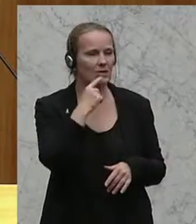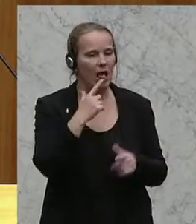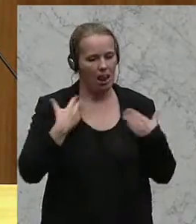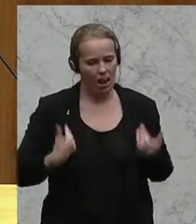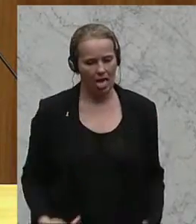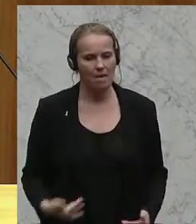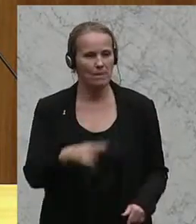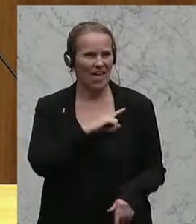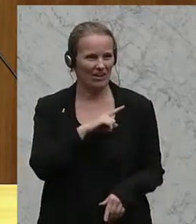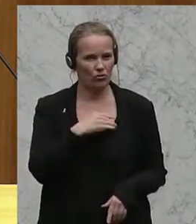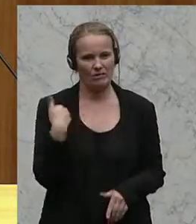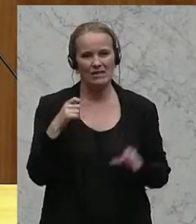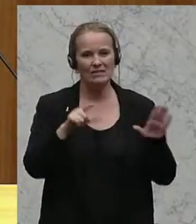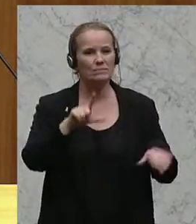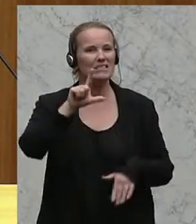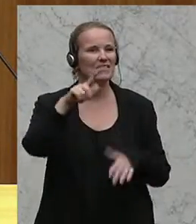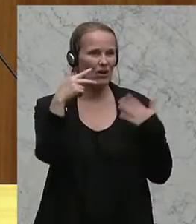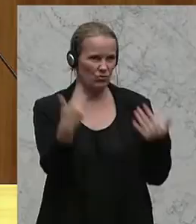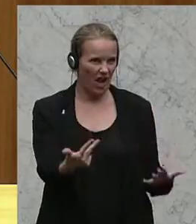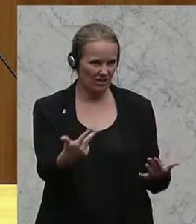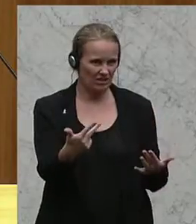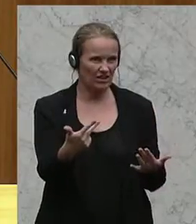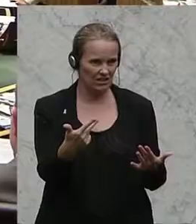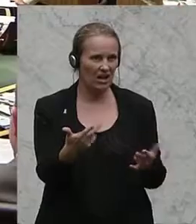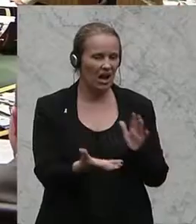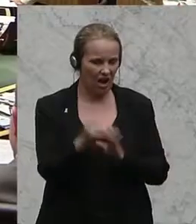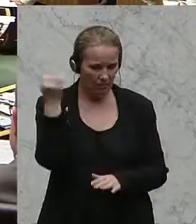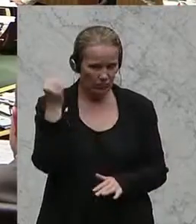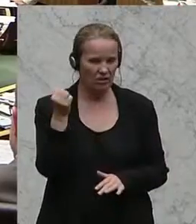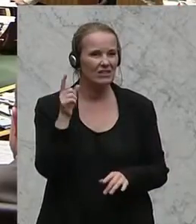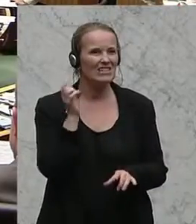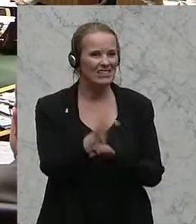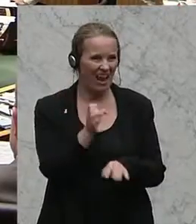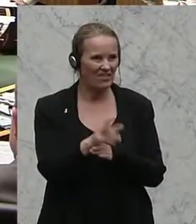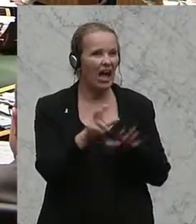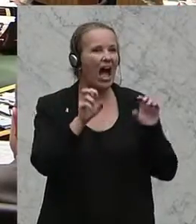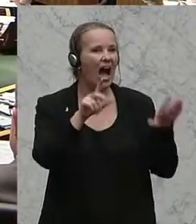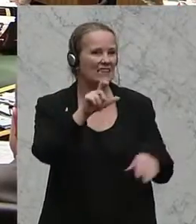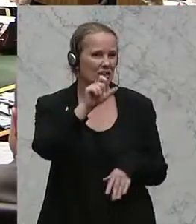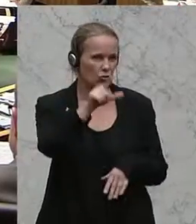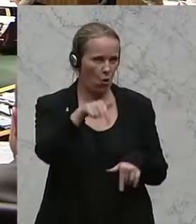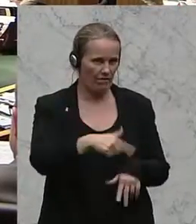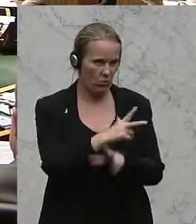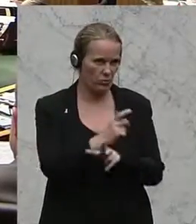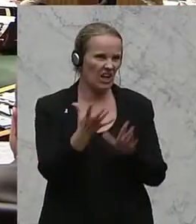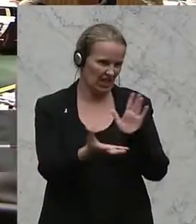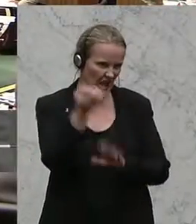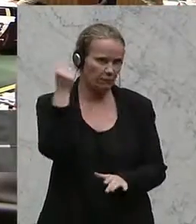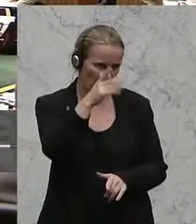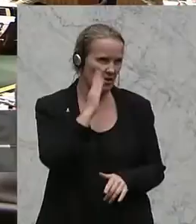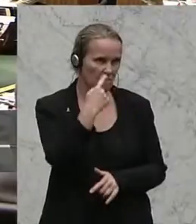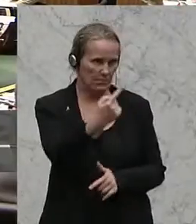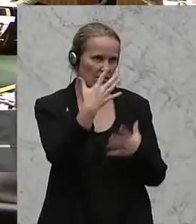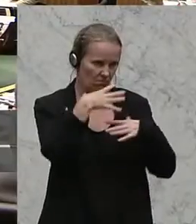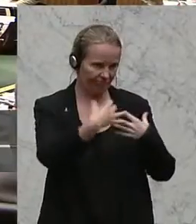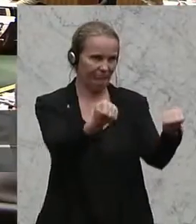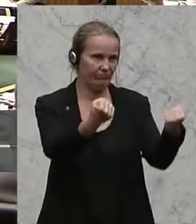1782 abgeschafft worden und die Sklaverei ist in Österreich 1812 abgeschafft worden. Ich würde ihm empfehlen, das zur Kenntnis